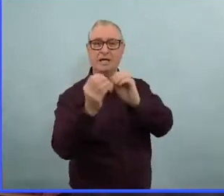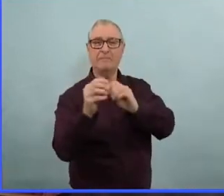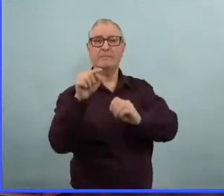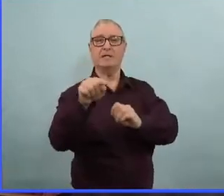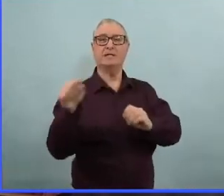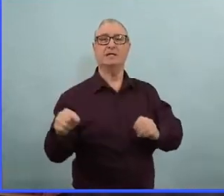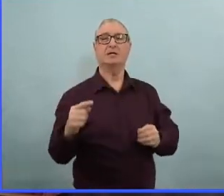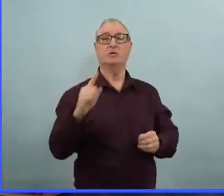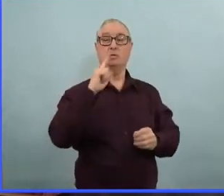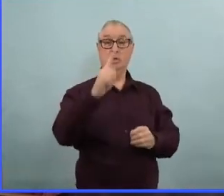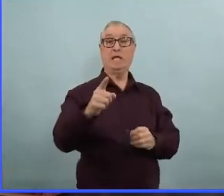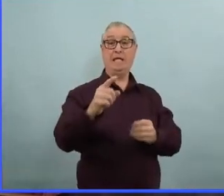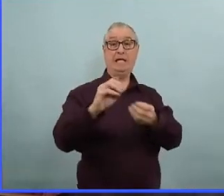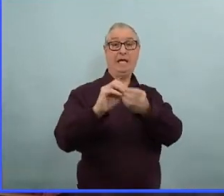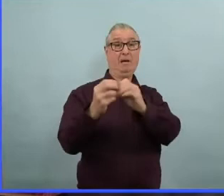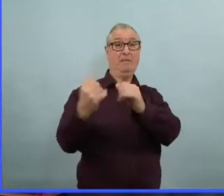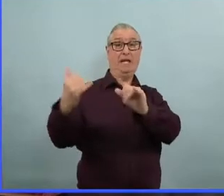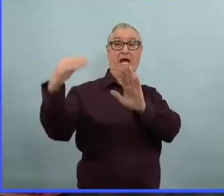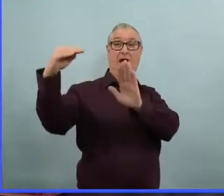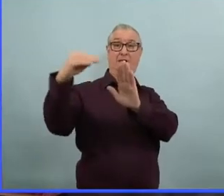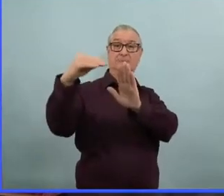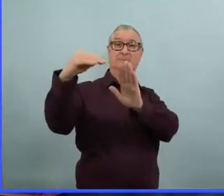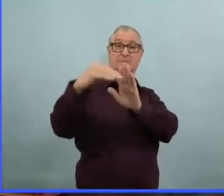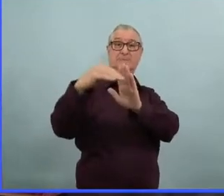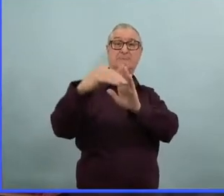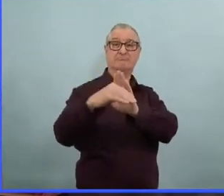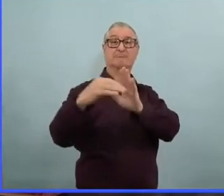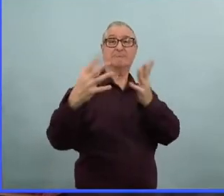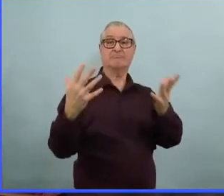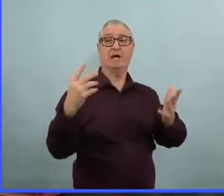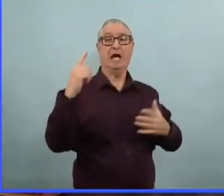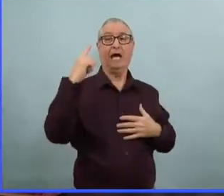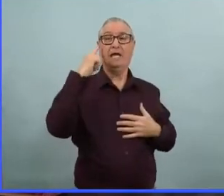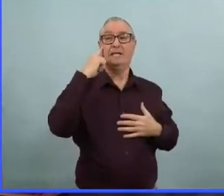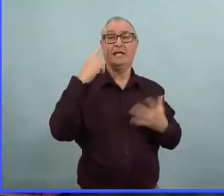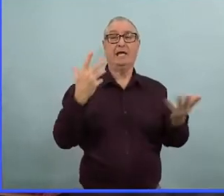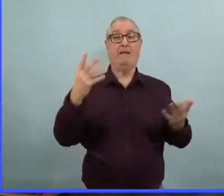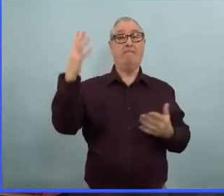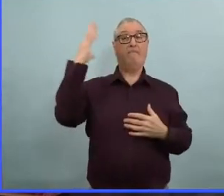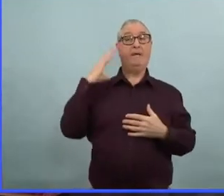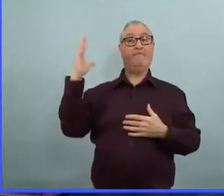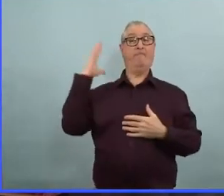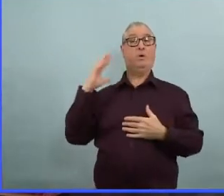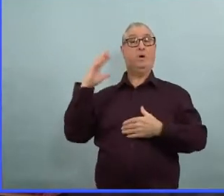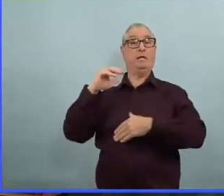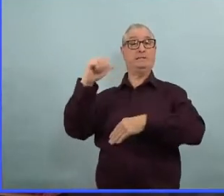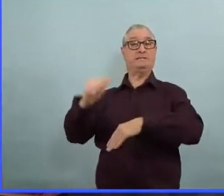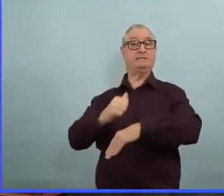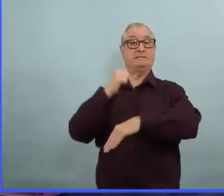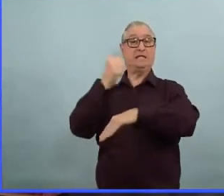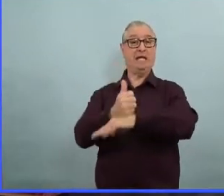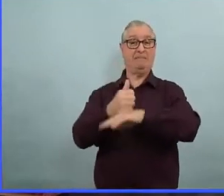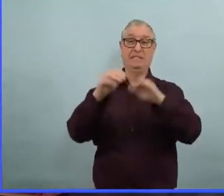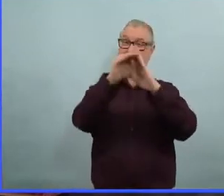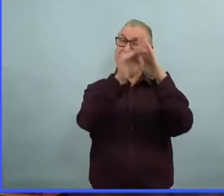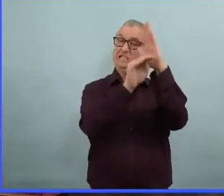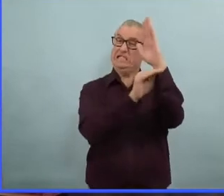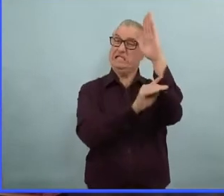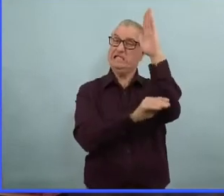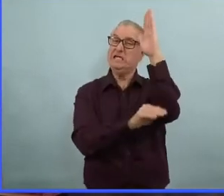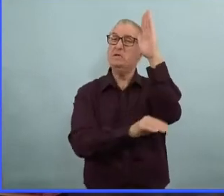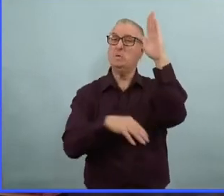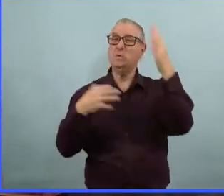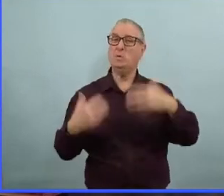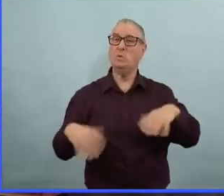tout ça, c'est en train d'atteindre un plateau. Alors c'est pour ça qu'on avait des restrictions, mais maintenant qu'on a le mouvement qu'on